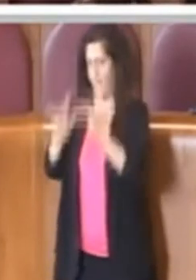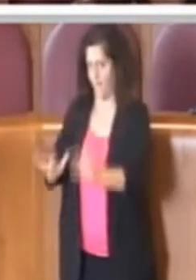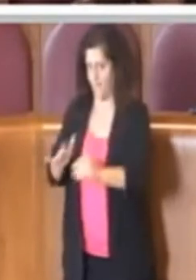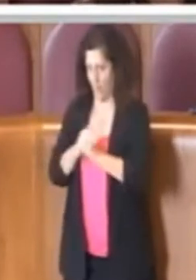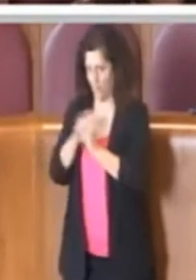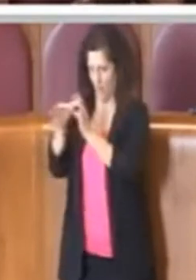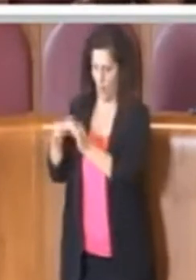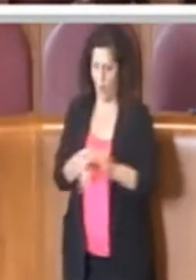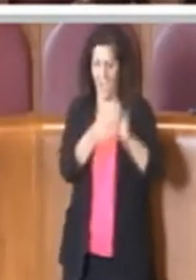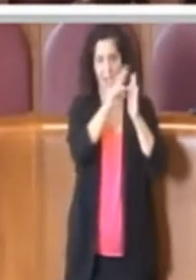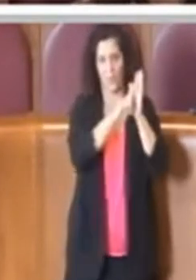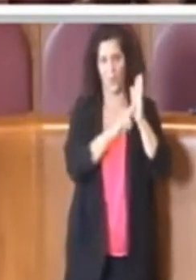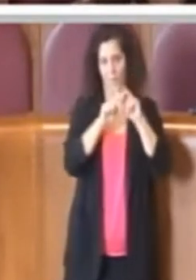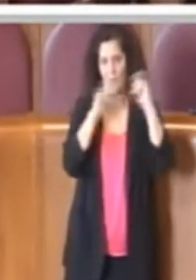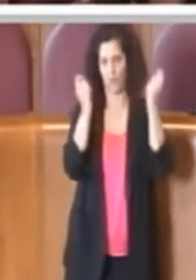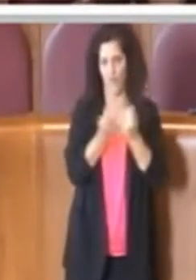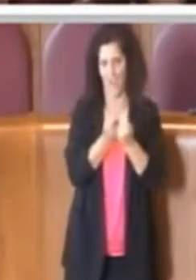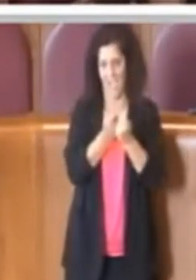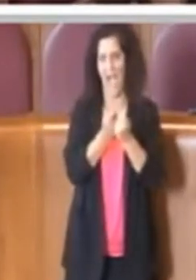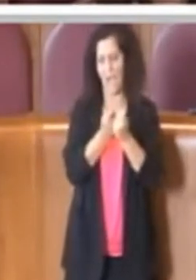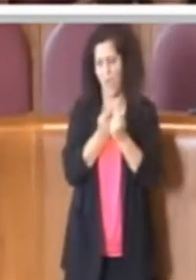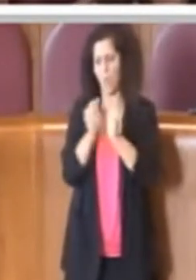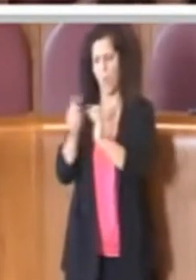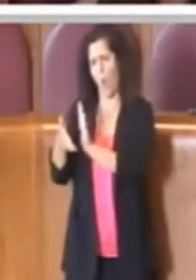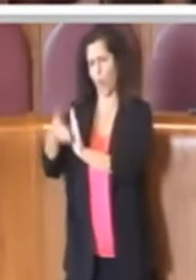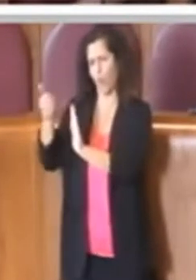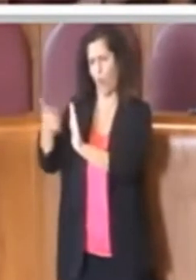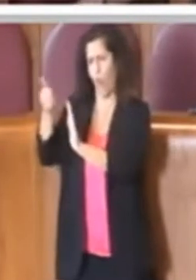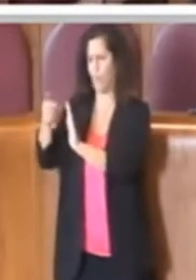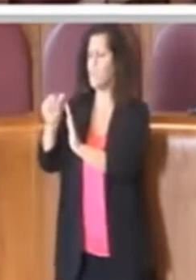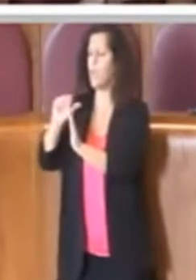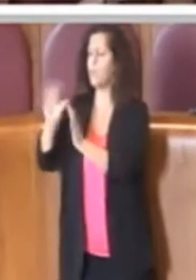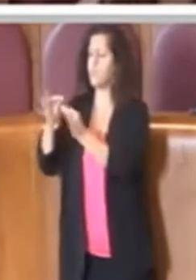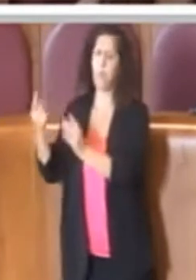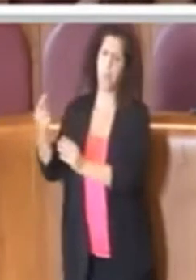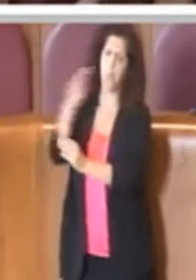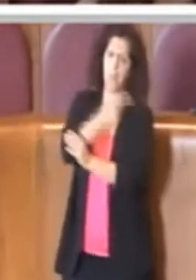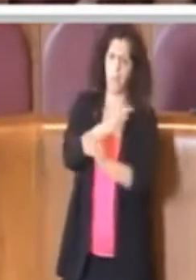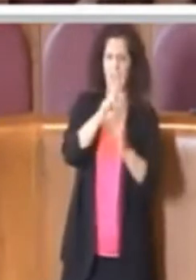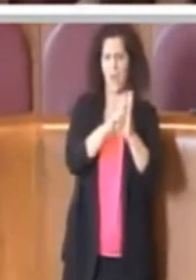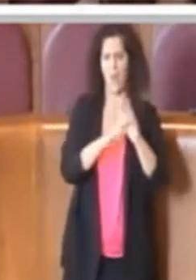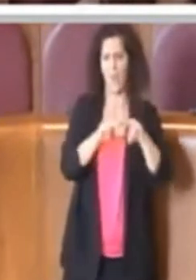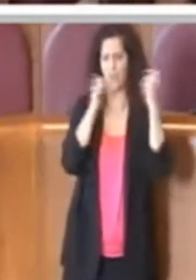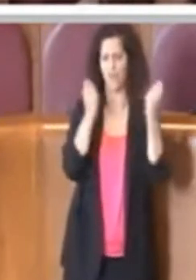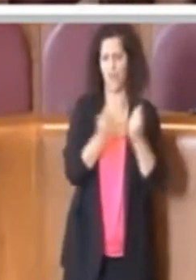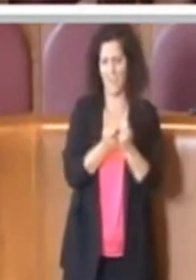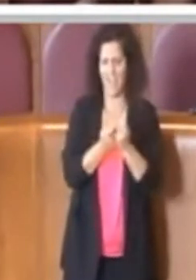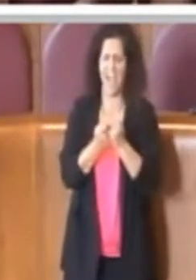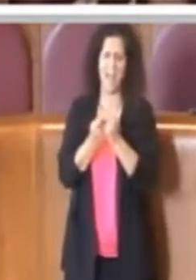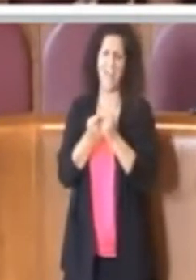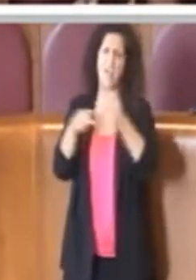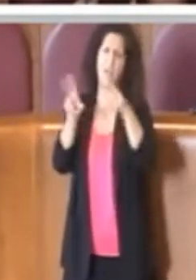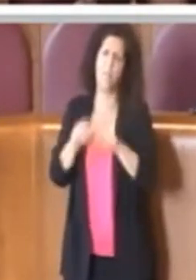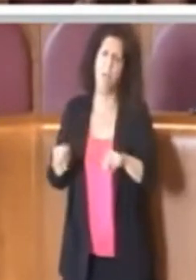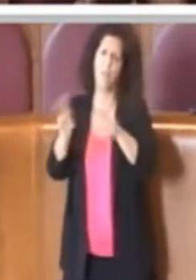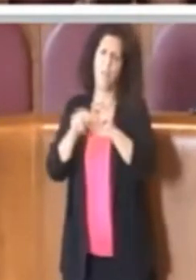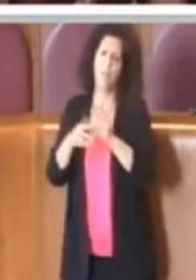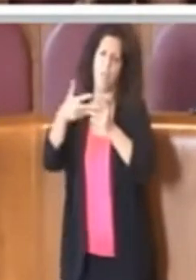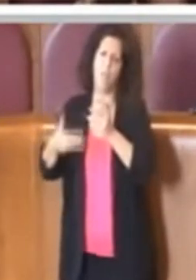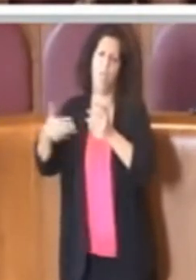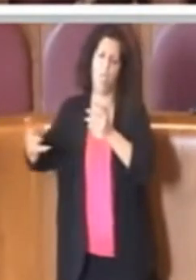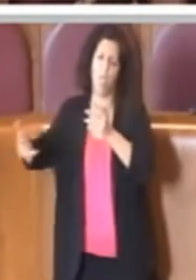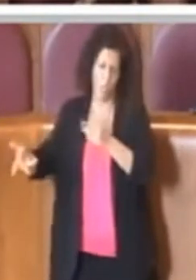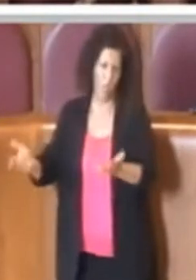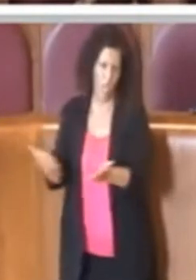a togliere quella parte facendo solo i riferimenti al regolamento generale per proprio evitare quelle ridondanze che siamo andati a superare